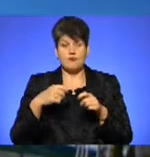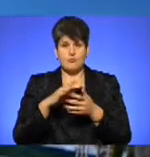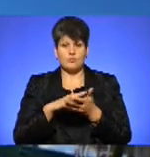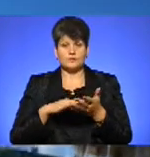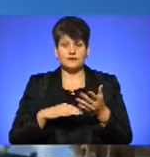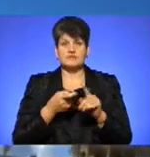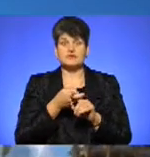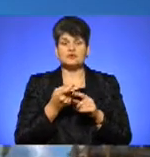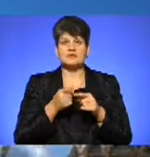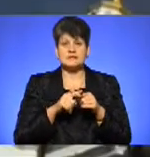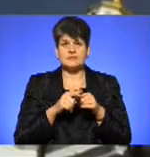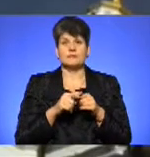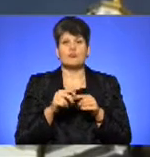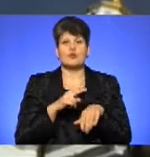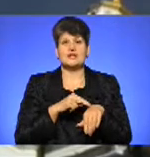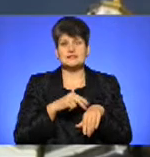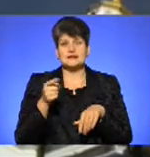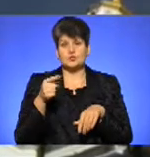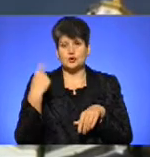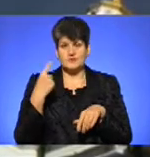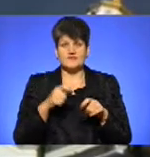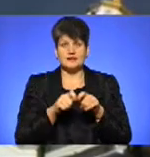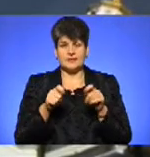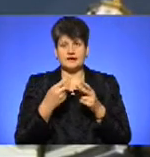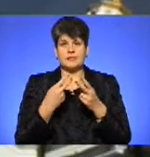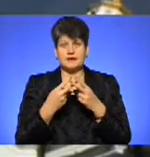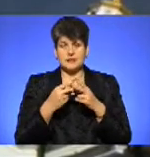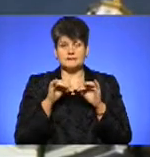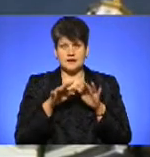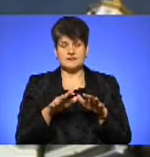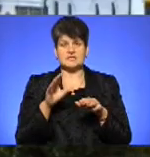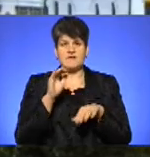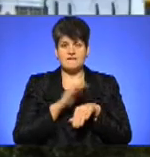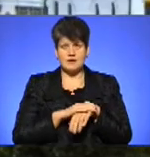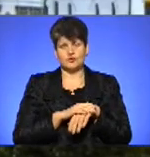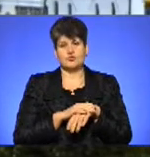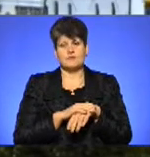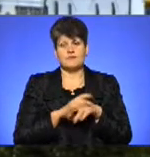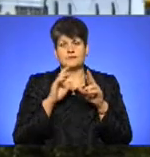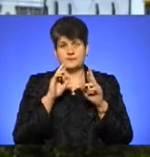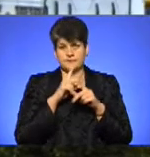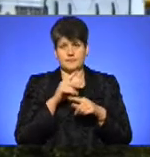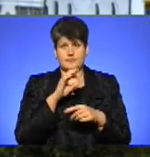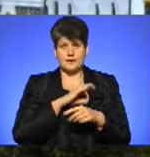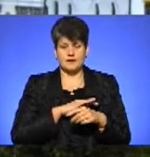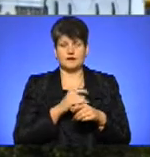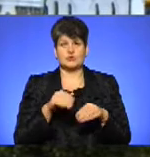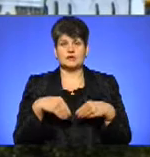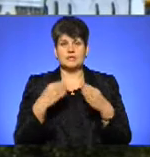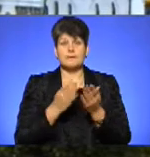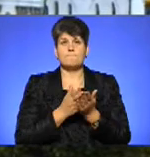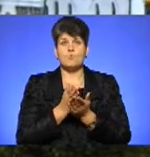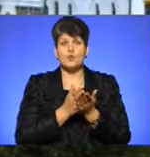'язку з цим поліція Тернопільської області відкрила кримінальне провадження за фактом зловживання повноваженнями особою, яка надає публічні